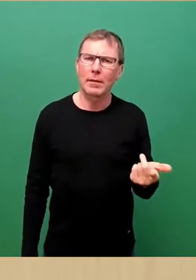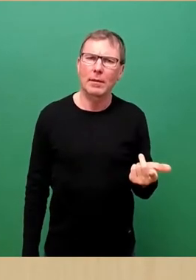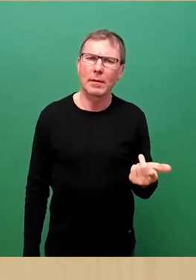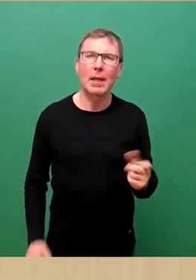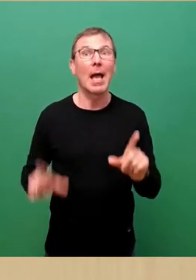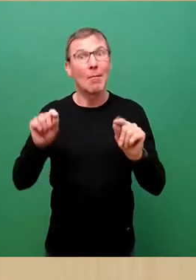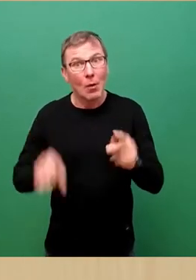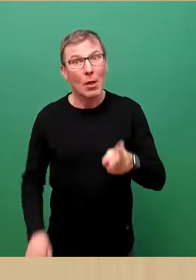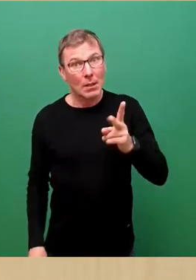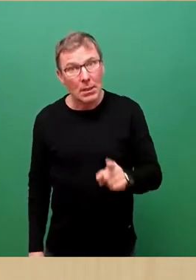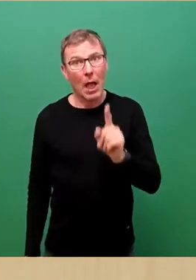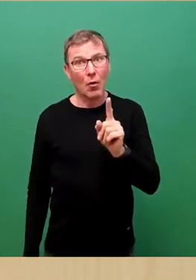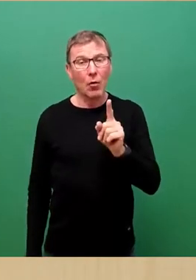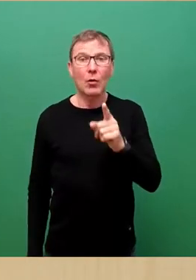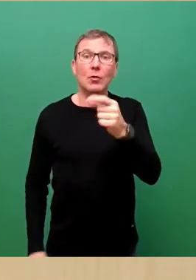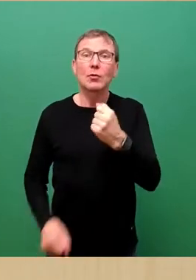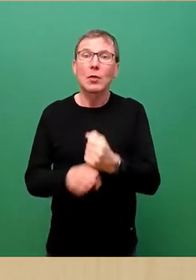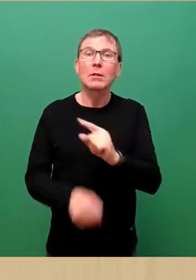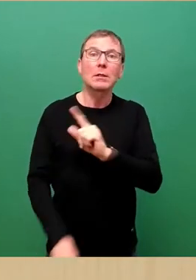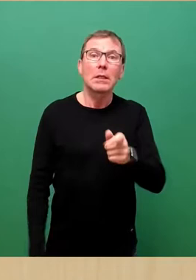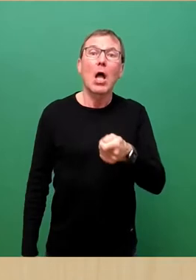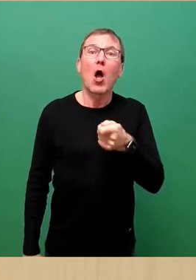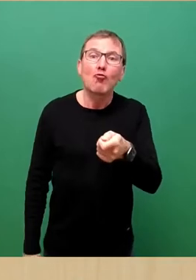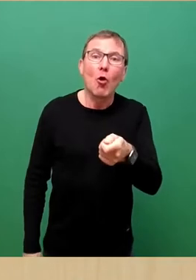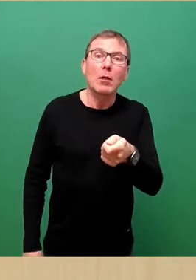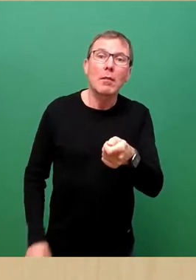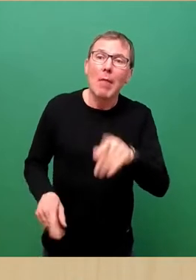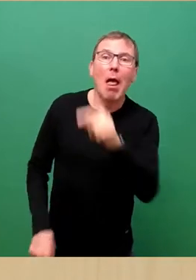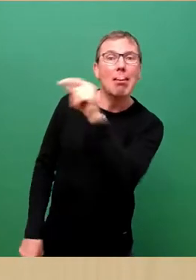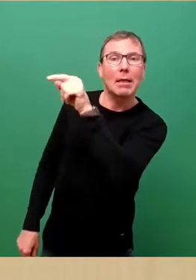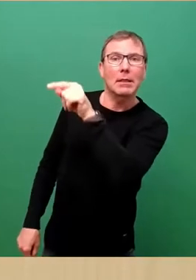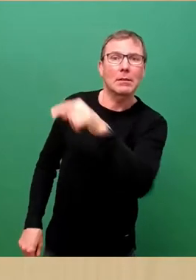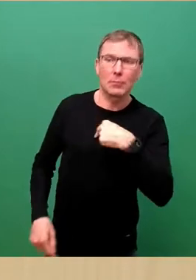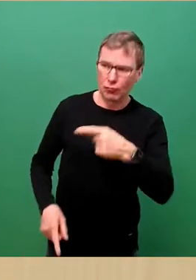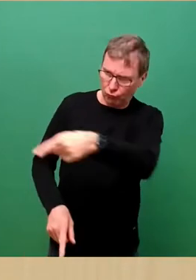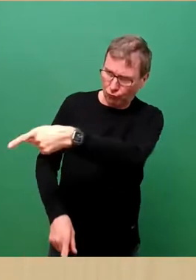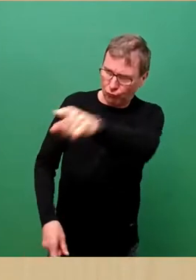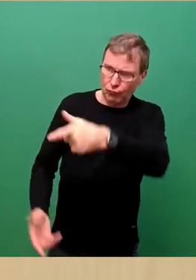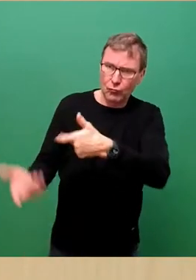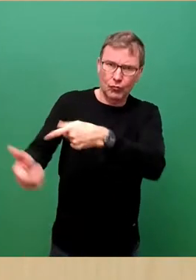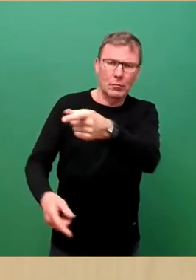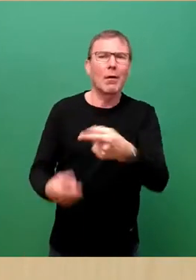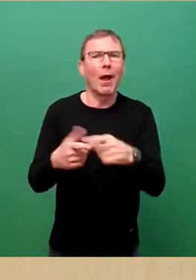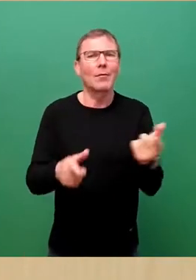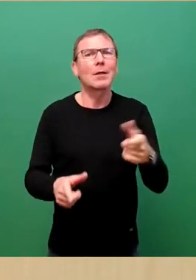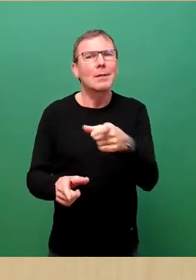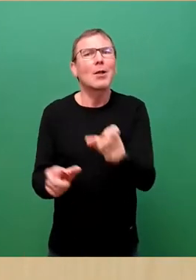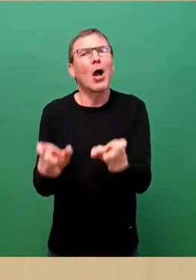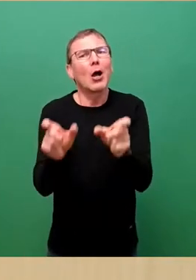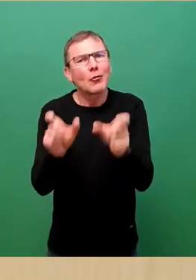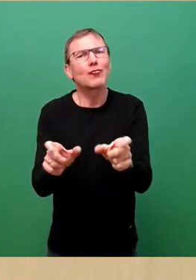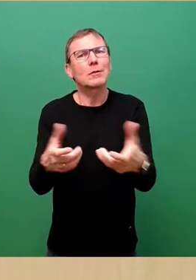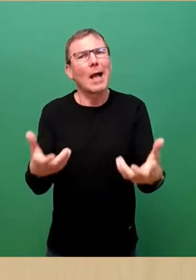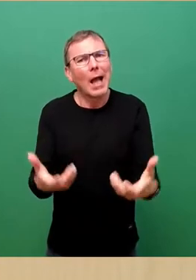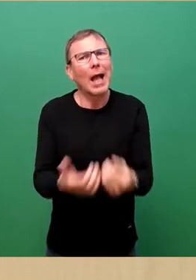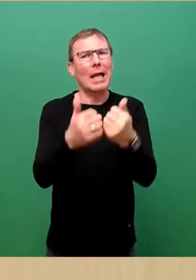auch, du sollst nicht töten lassen. Oder anders formuliert, schütze und rette